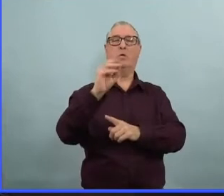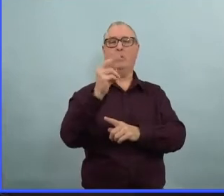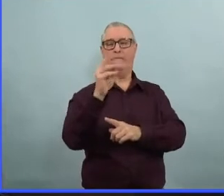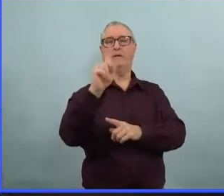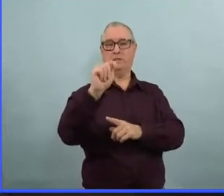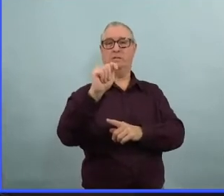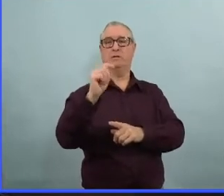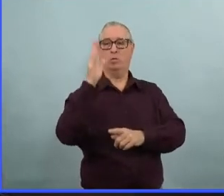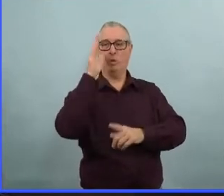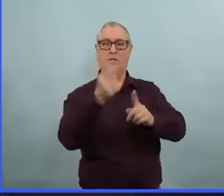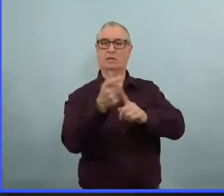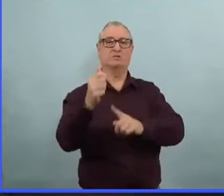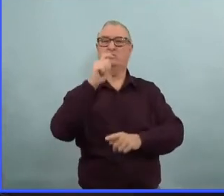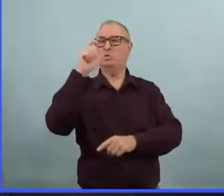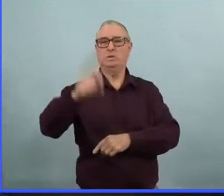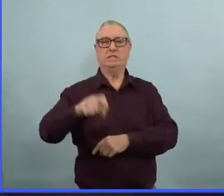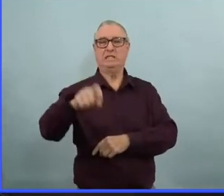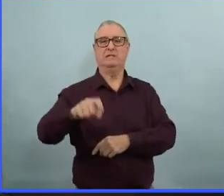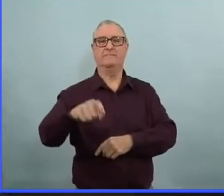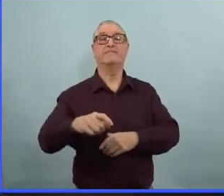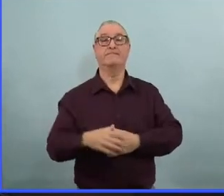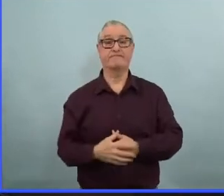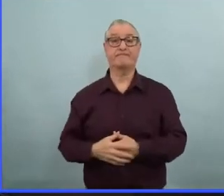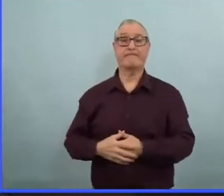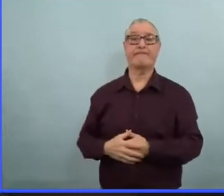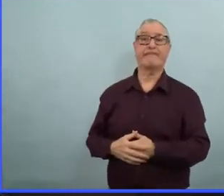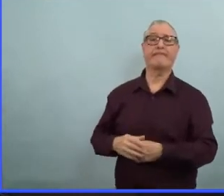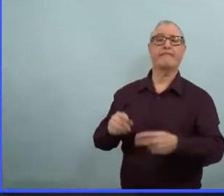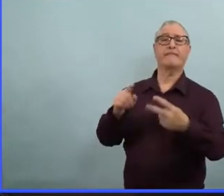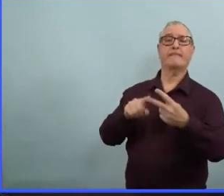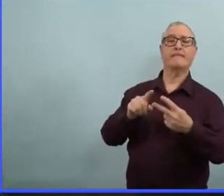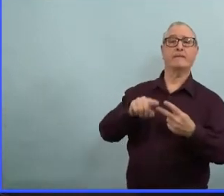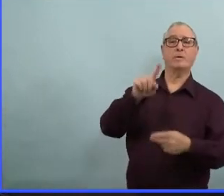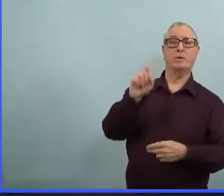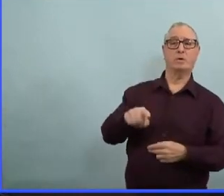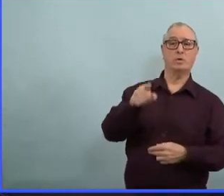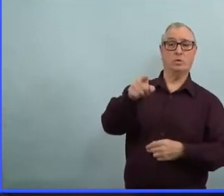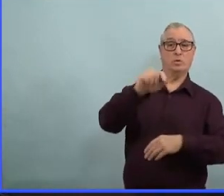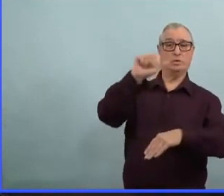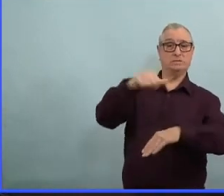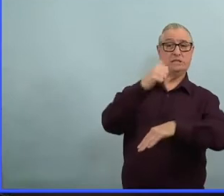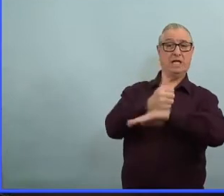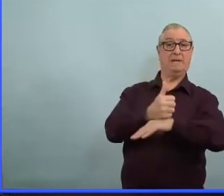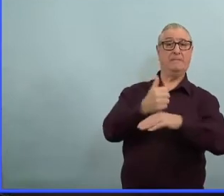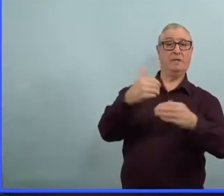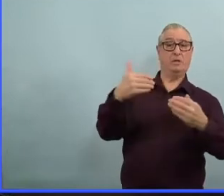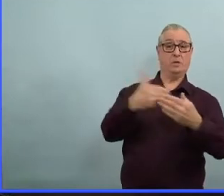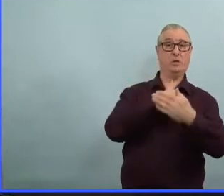Lorsque vous avez rédigé ces ordres de santé publique, qu'est-ce que vous avez entendu des chefs religieux à ce sujet?